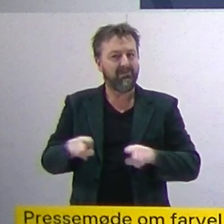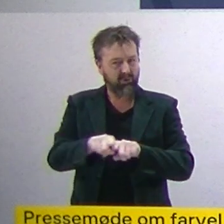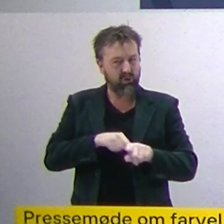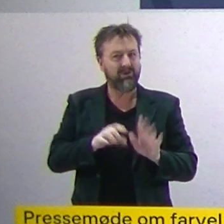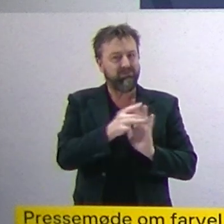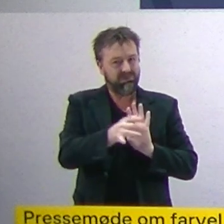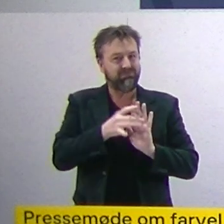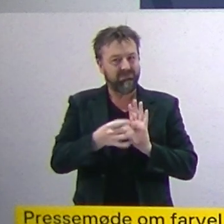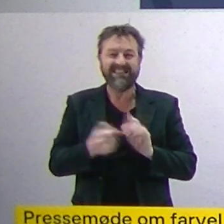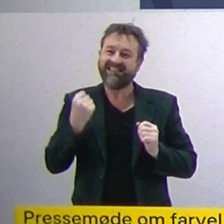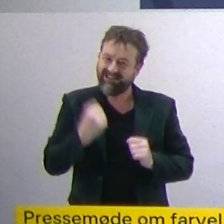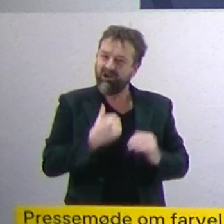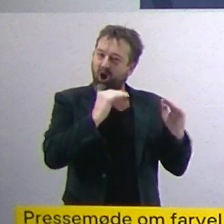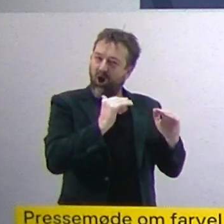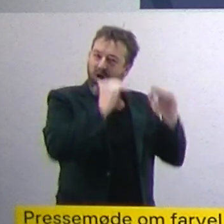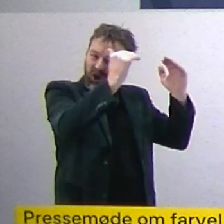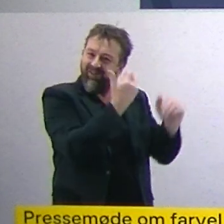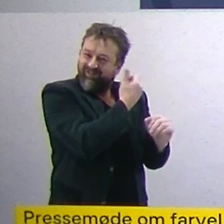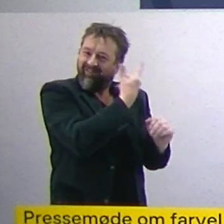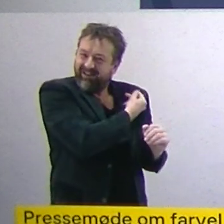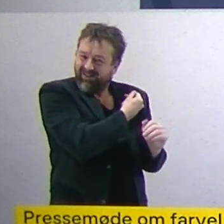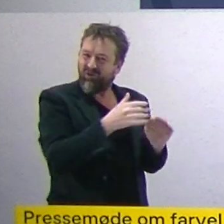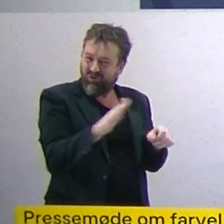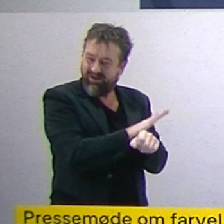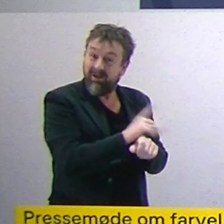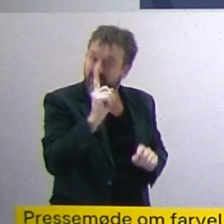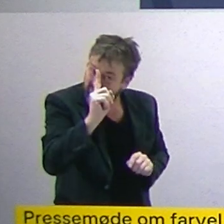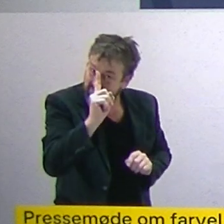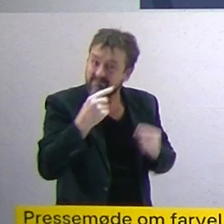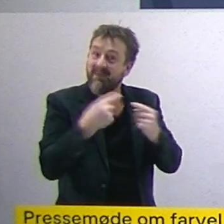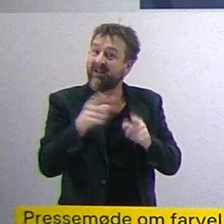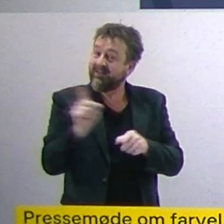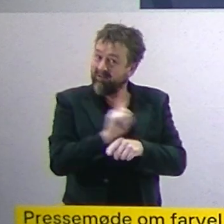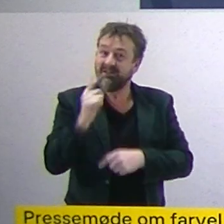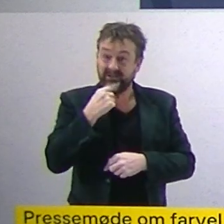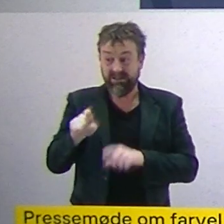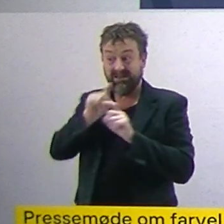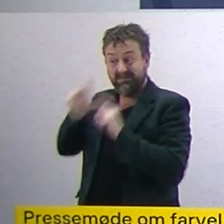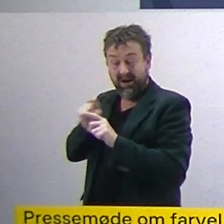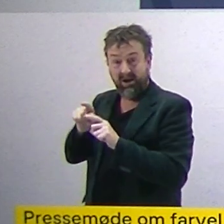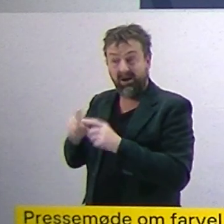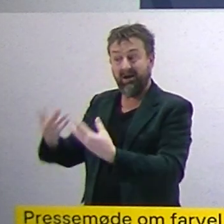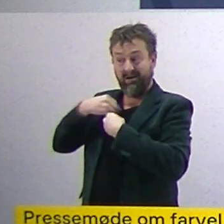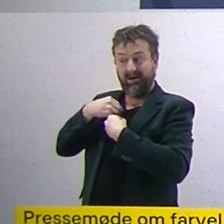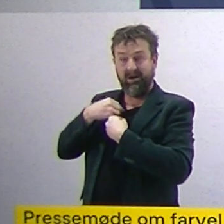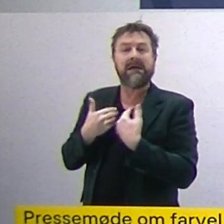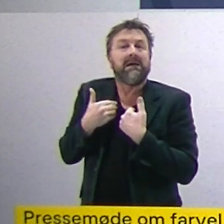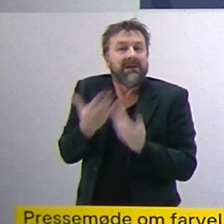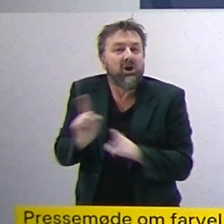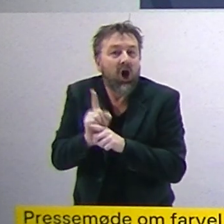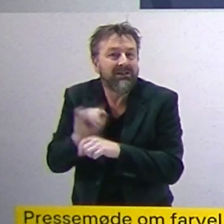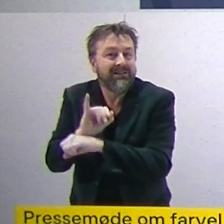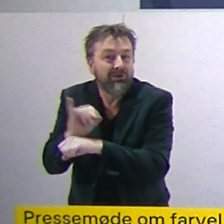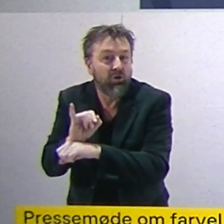revaccinationsdækning. Men vi skal samtidig også være ærlige og sige, at smitten selvfølgelig også giver immunitet. Og det er ikke fordi, at det er